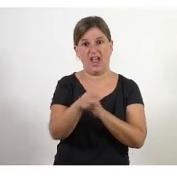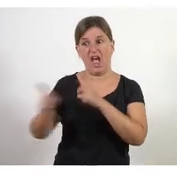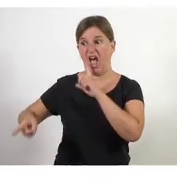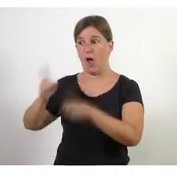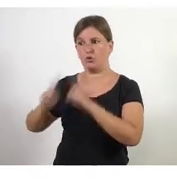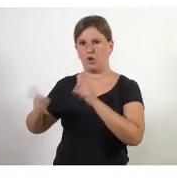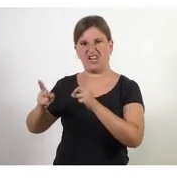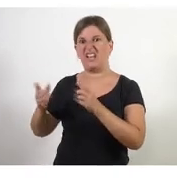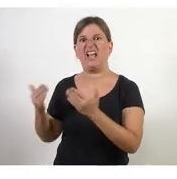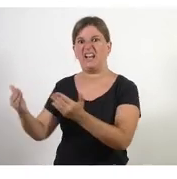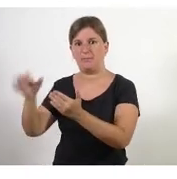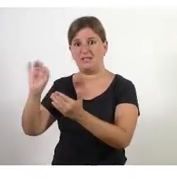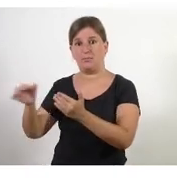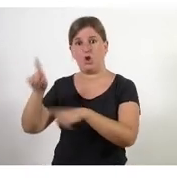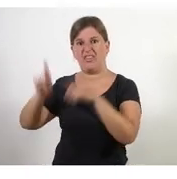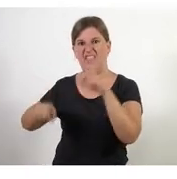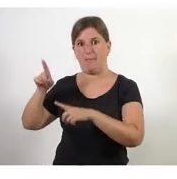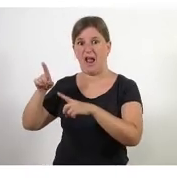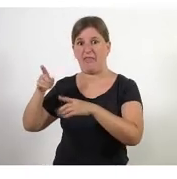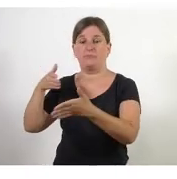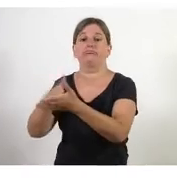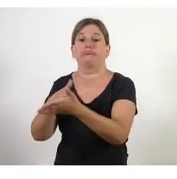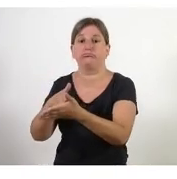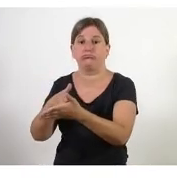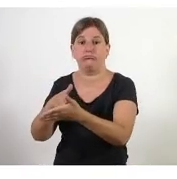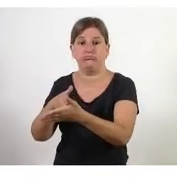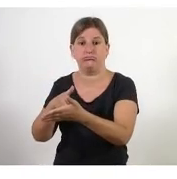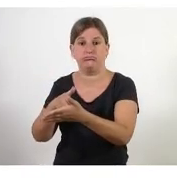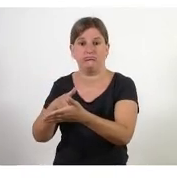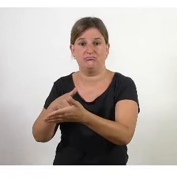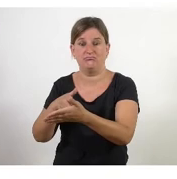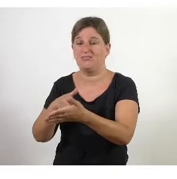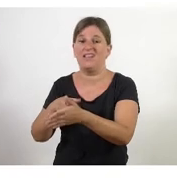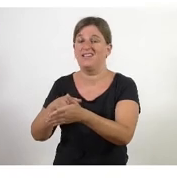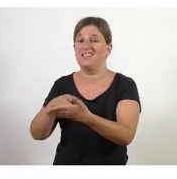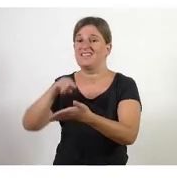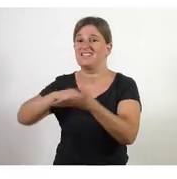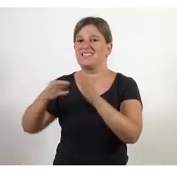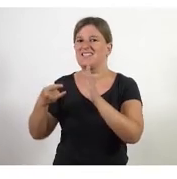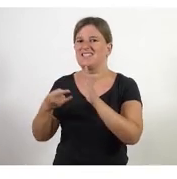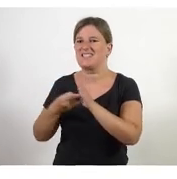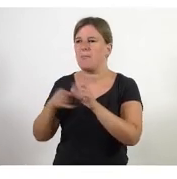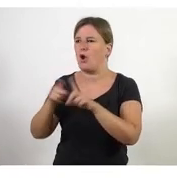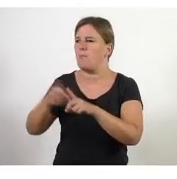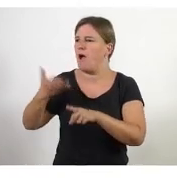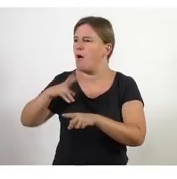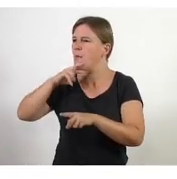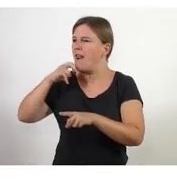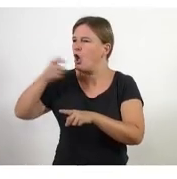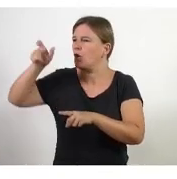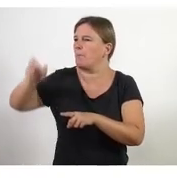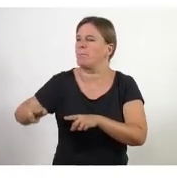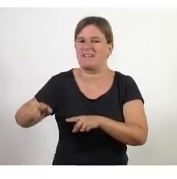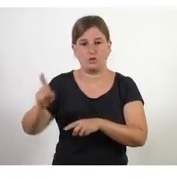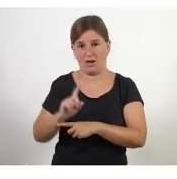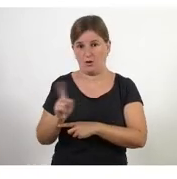molt ràpids però a vegades van directament contra la paret no són sistemes que potser tenen en compte la persona és només una